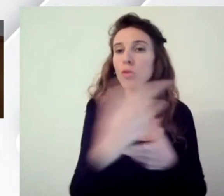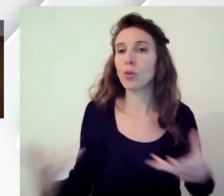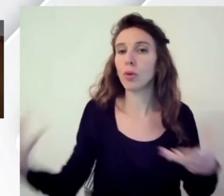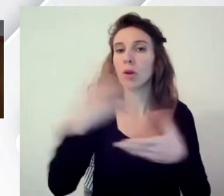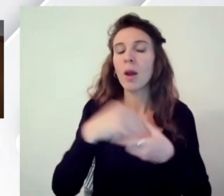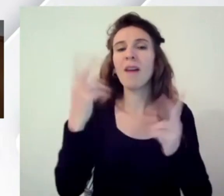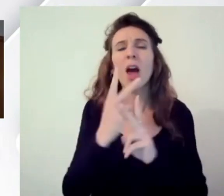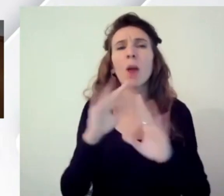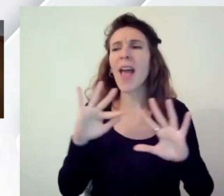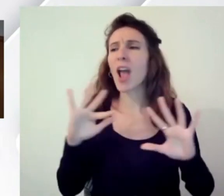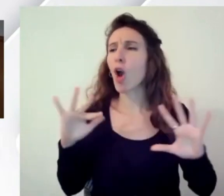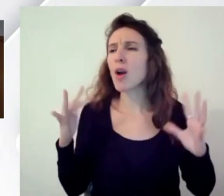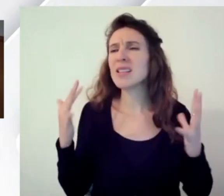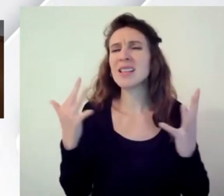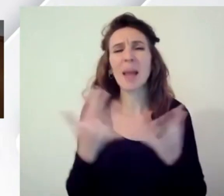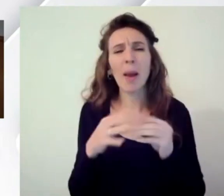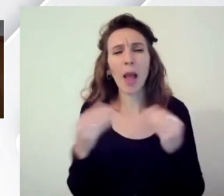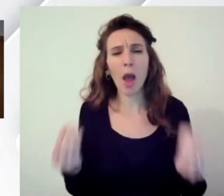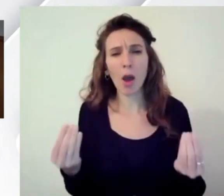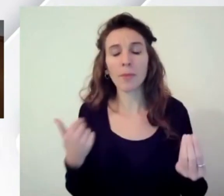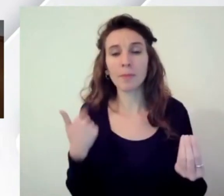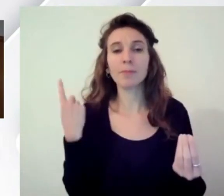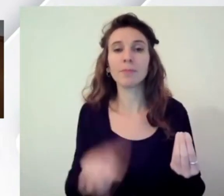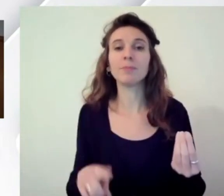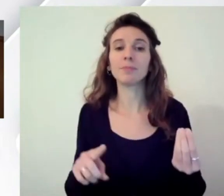si capisce bene vanno coinvolti tutti gli stakeholder